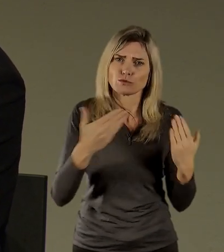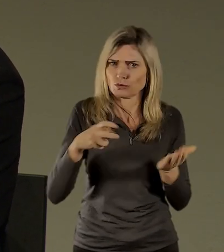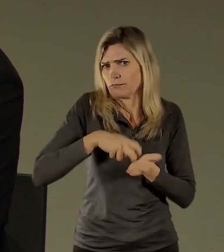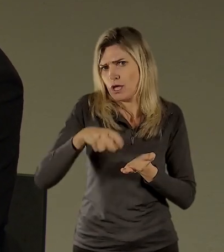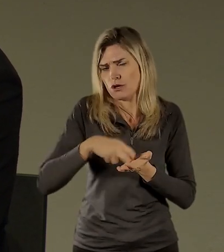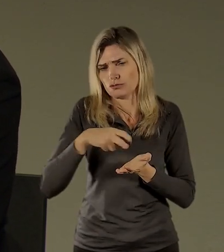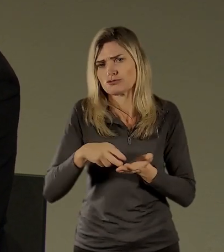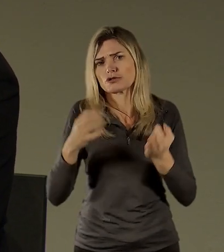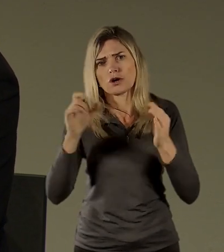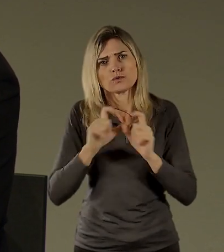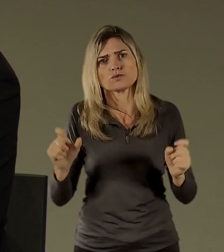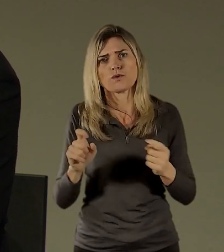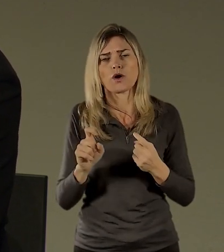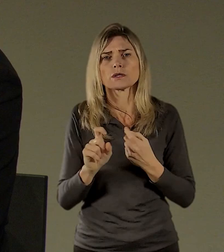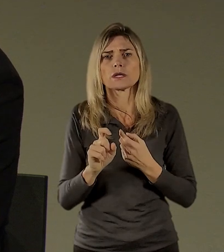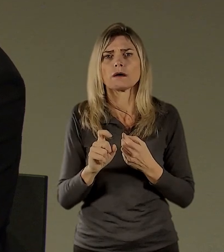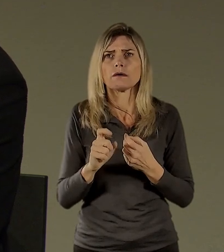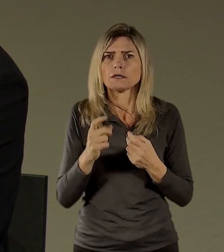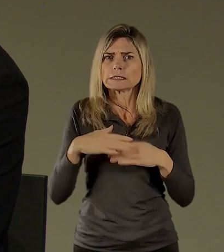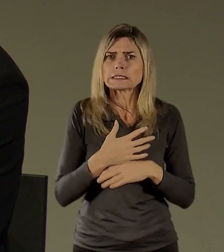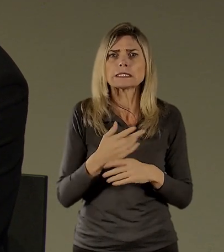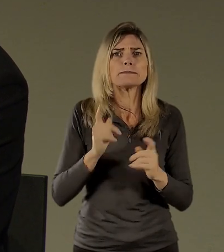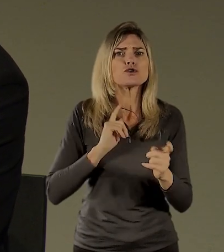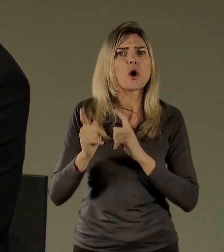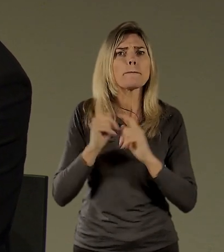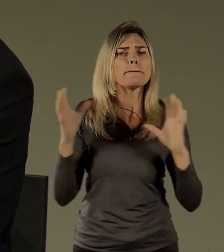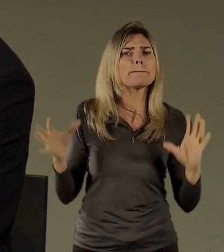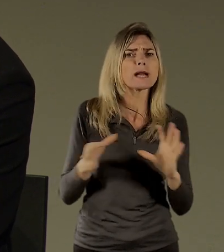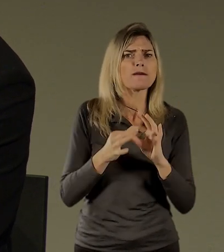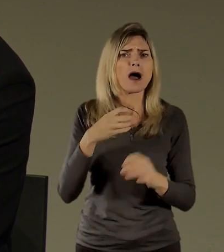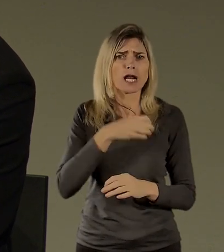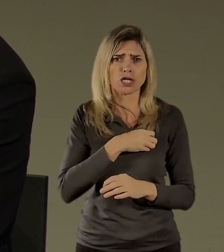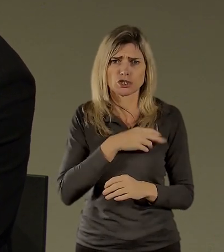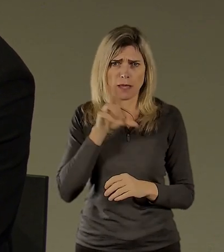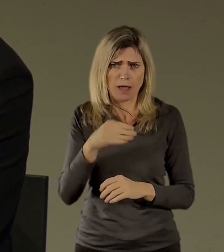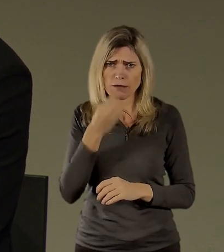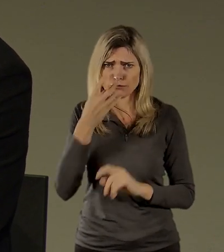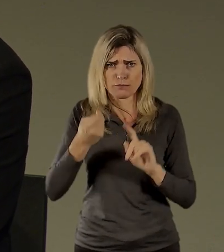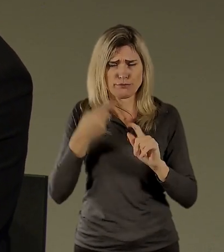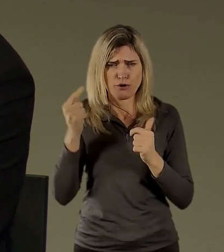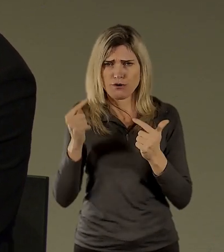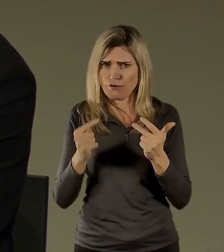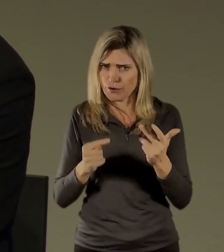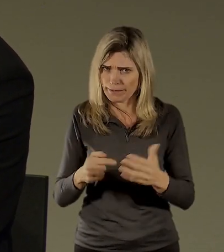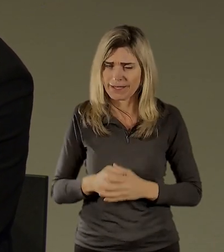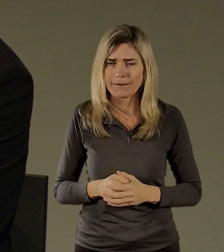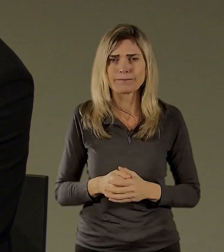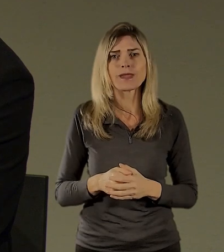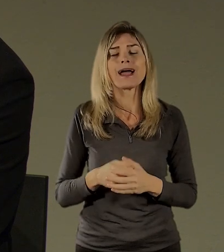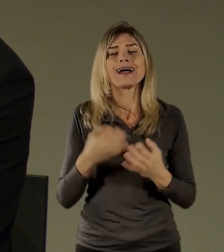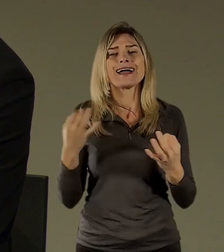prostě docházková vzdálenost je skvělá na Hročany. Co se týče toho využití